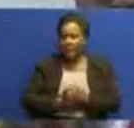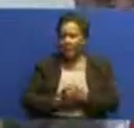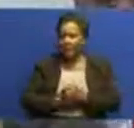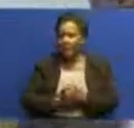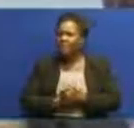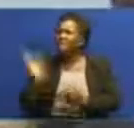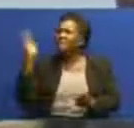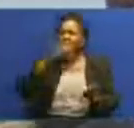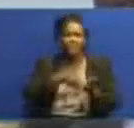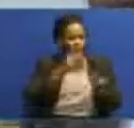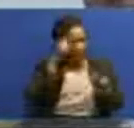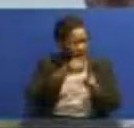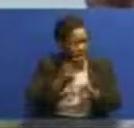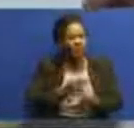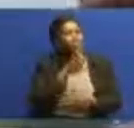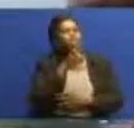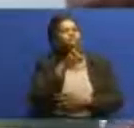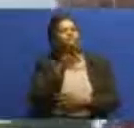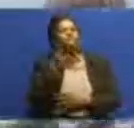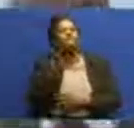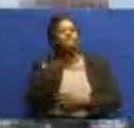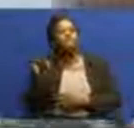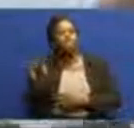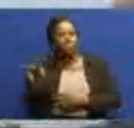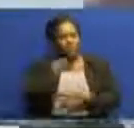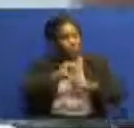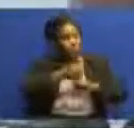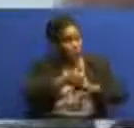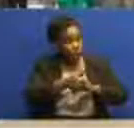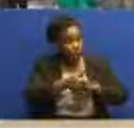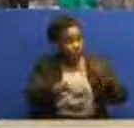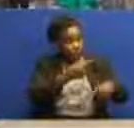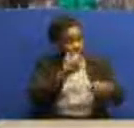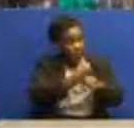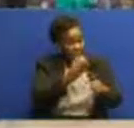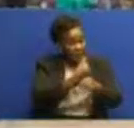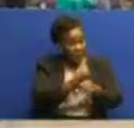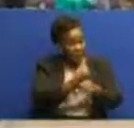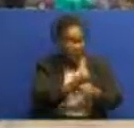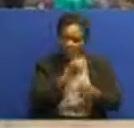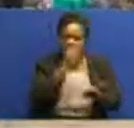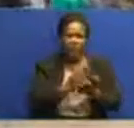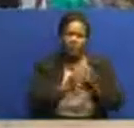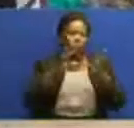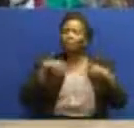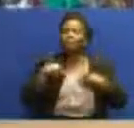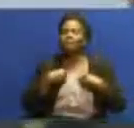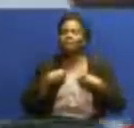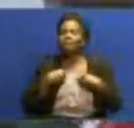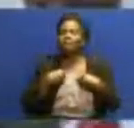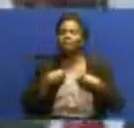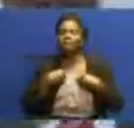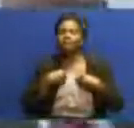mimi hapa waziri nijeni niangalie ni waruhusu muendea na shuli, lakini nachoki angalie hapa ni kitu cha hovyo, kwa hiyo